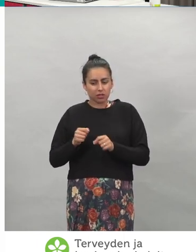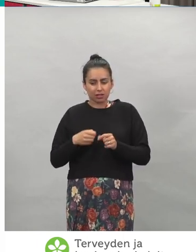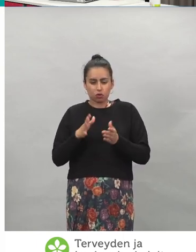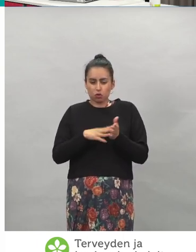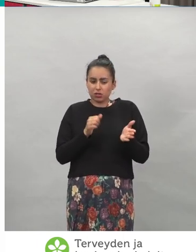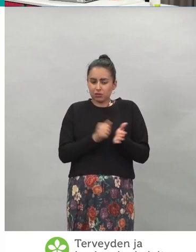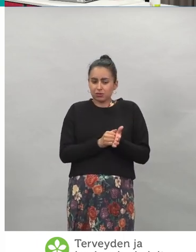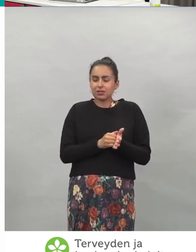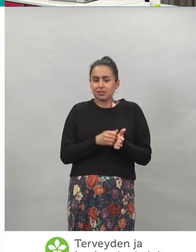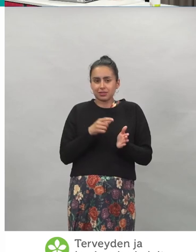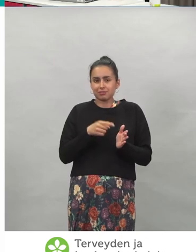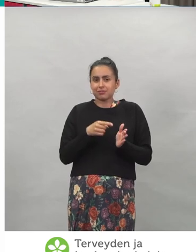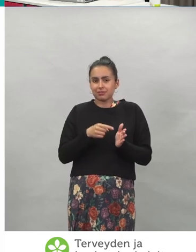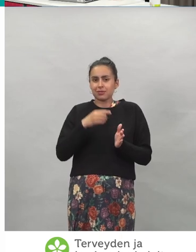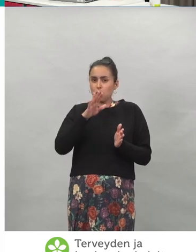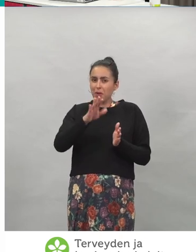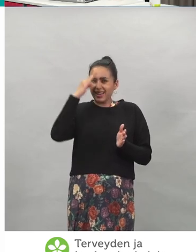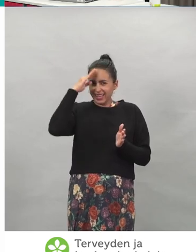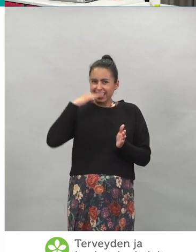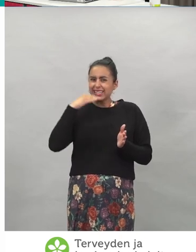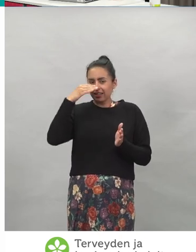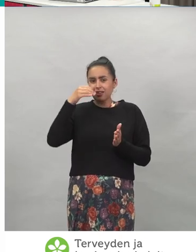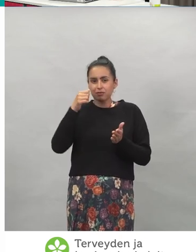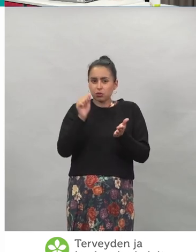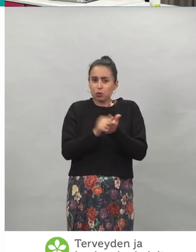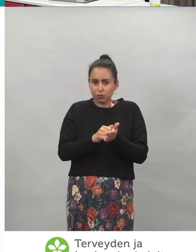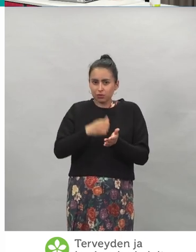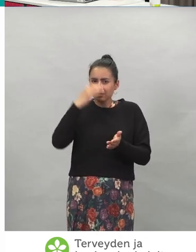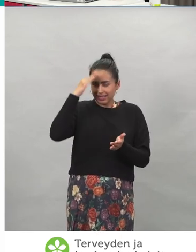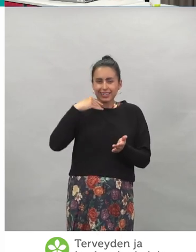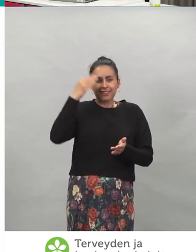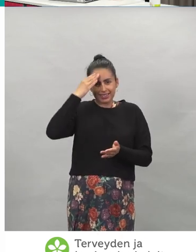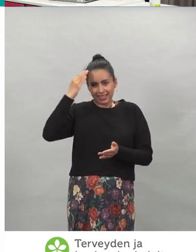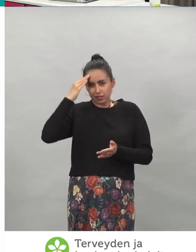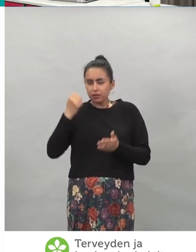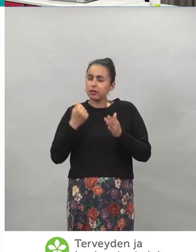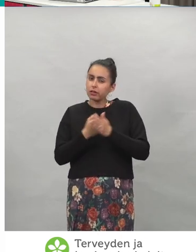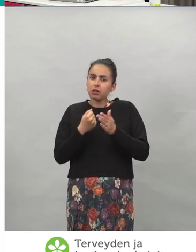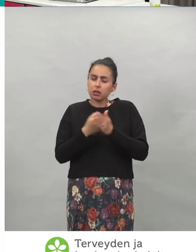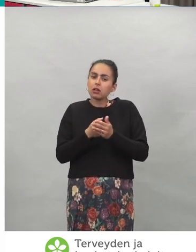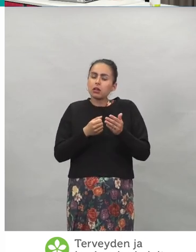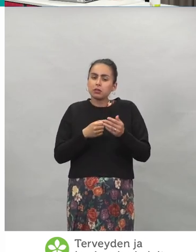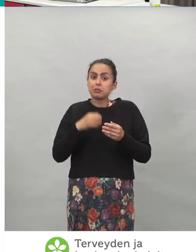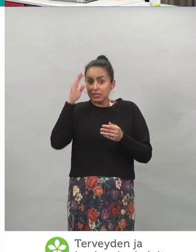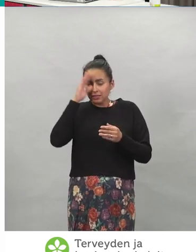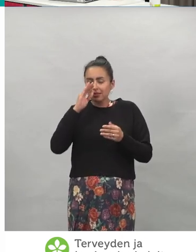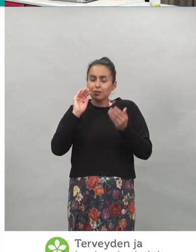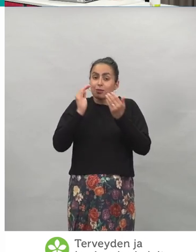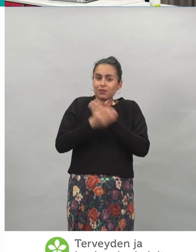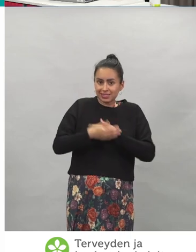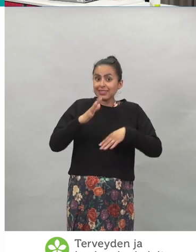turvallisesti sitten käsitellä myöskin tätä dokumenttia.